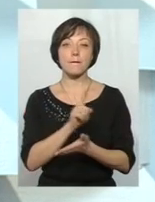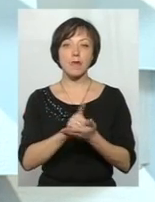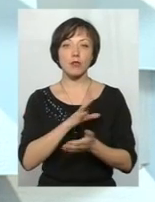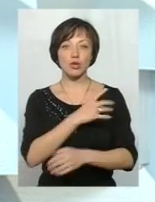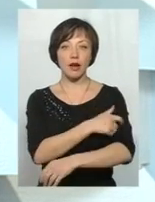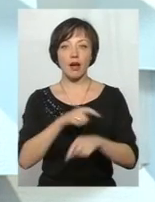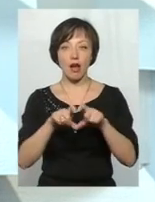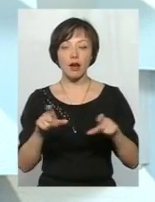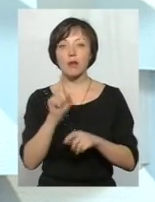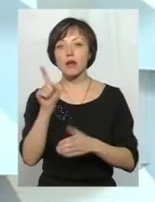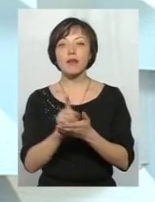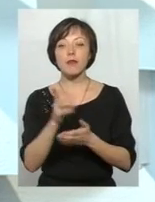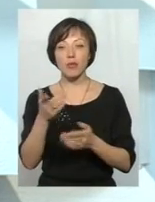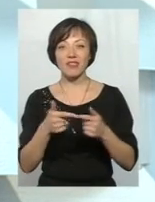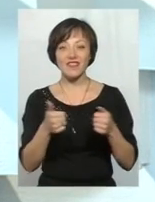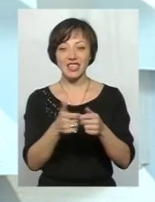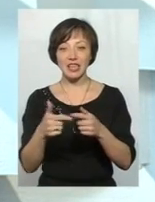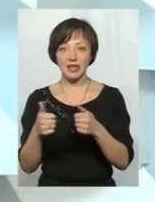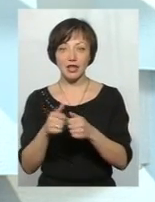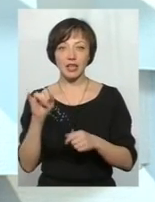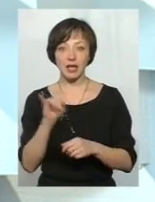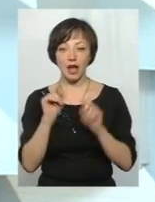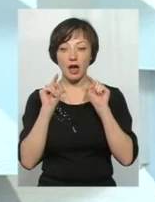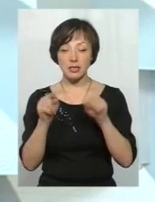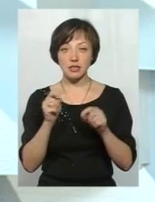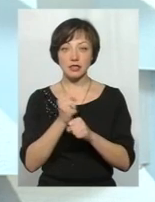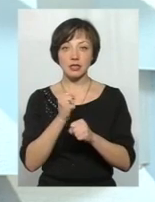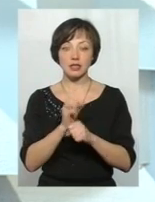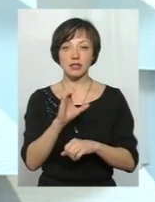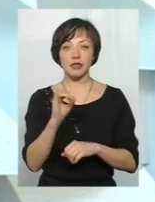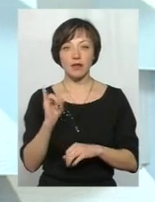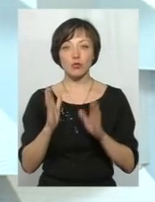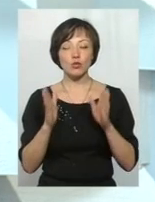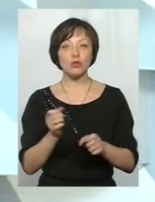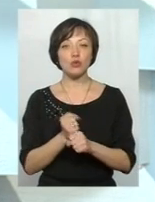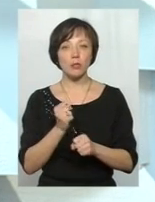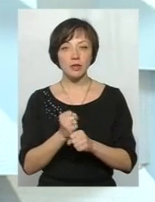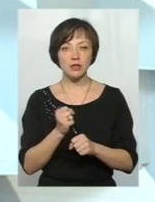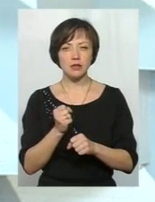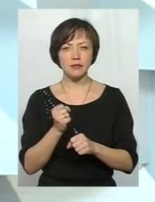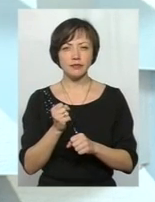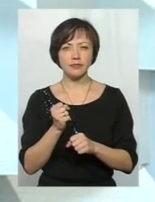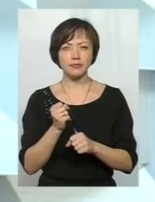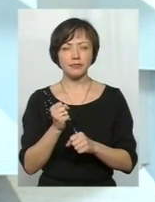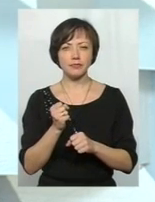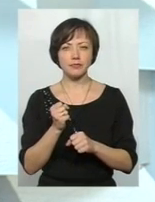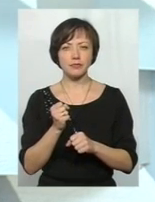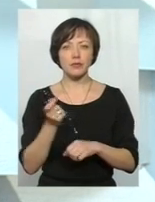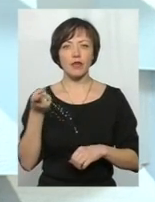лікарня, які там мають бути відділення. І акцент, як сказав Сергій Іванович, буде зроблений на тому, щоб